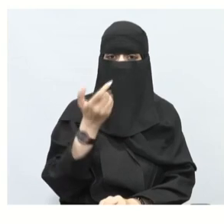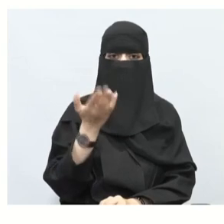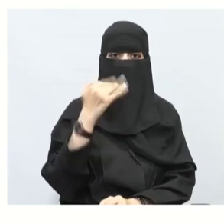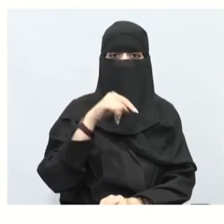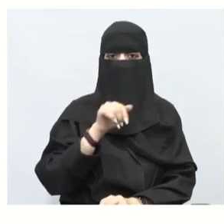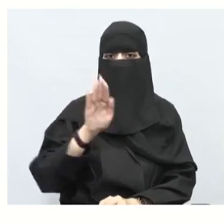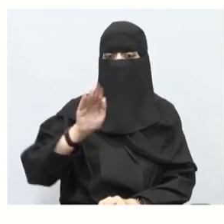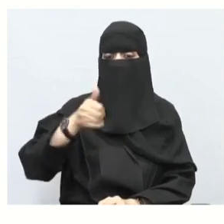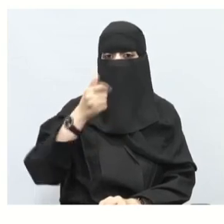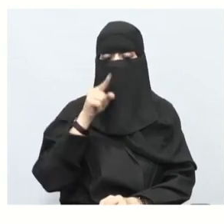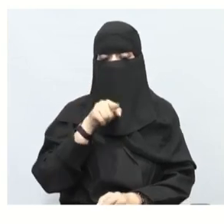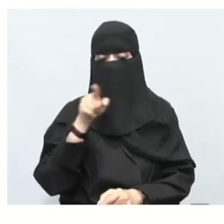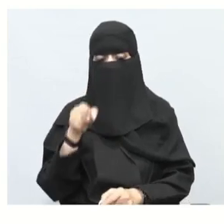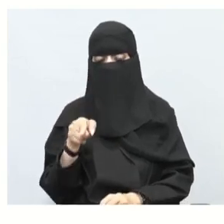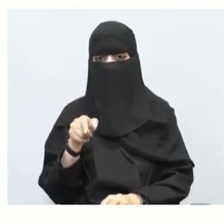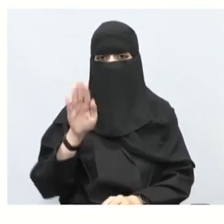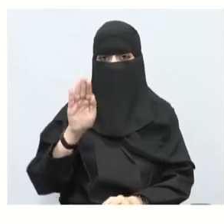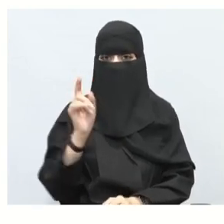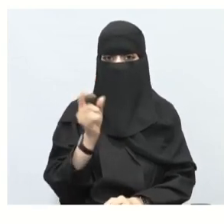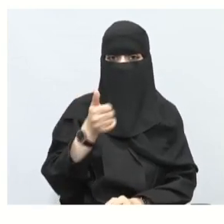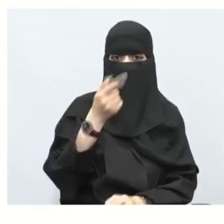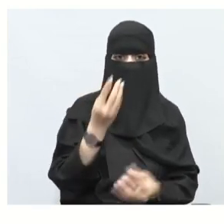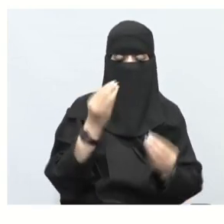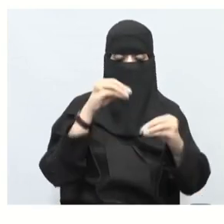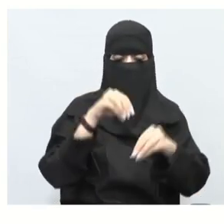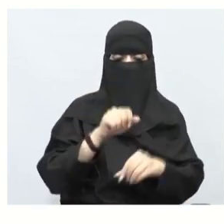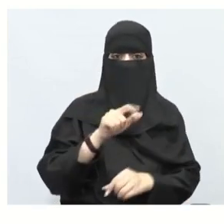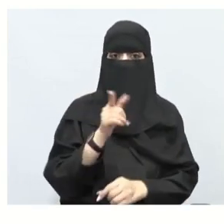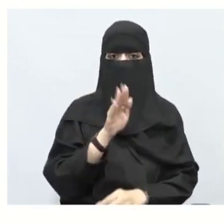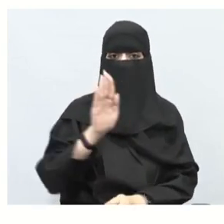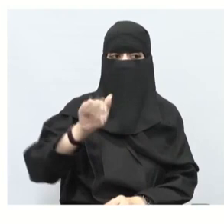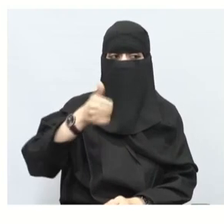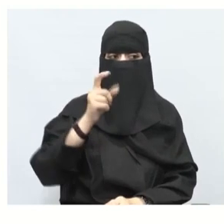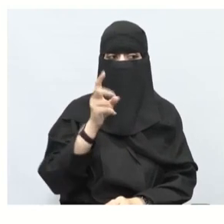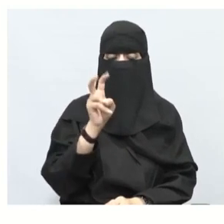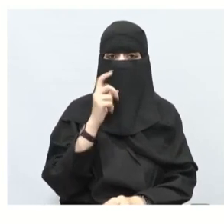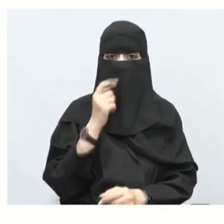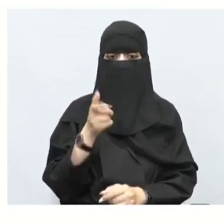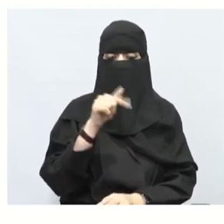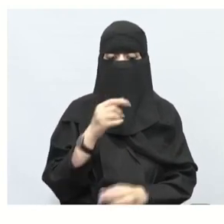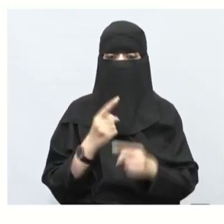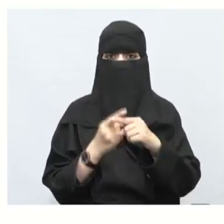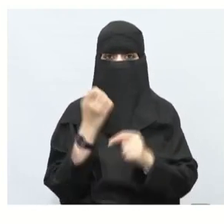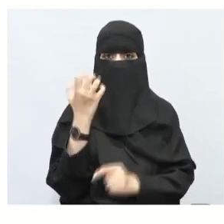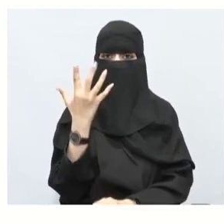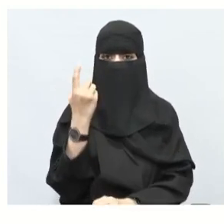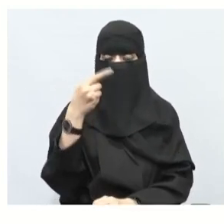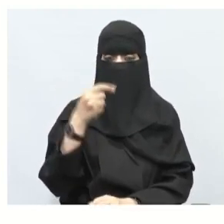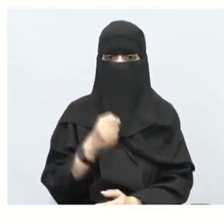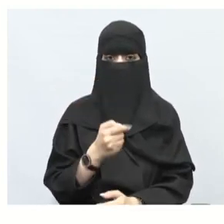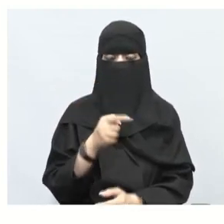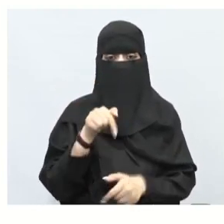على صارح يعني سناء تزيد بخمسة عشر تزيد ما معنى هذا؟ جمع تمام؟